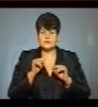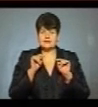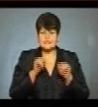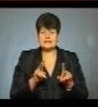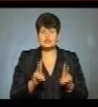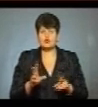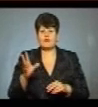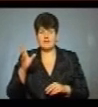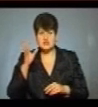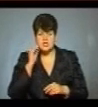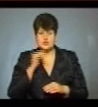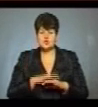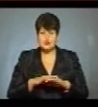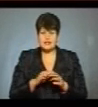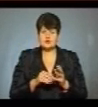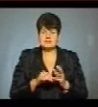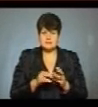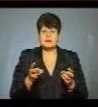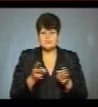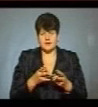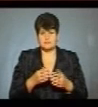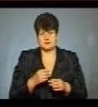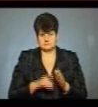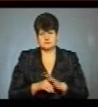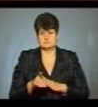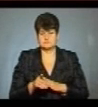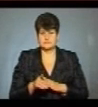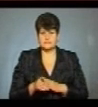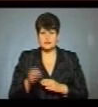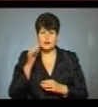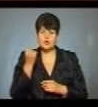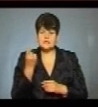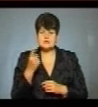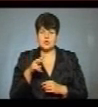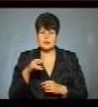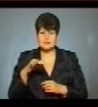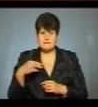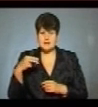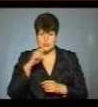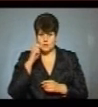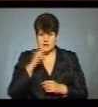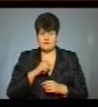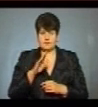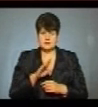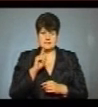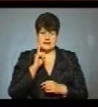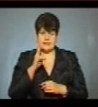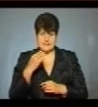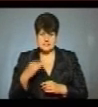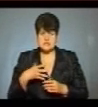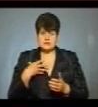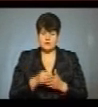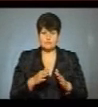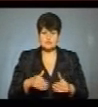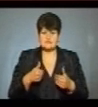хто вважає, що ринок землі відкривати варто. Нагадаю, 11 листопада президент України Володимир Зеленський своєму